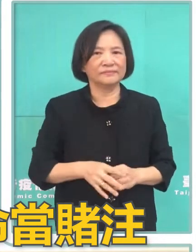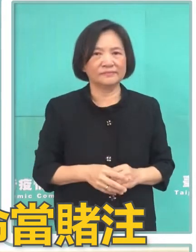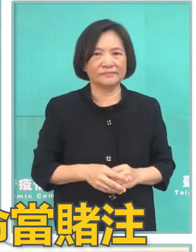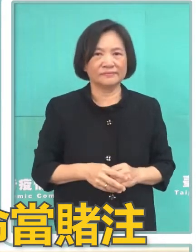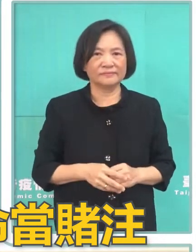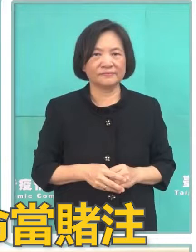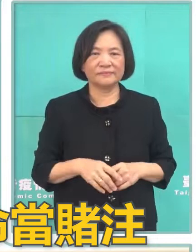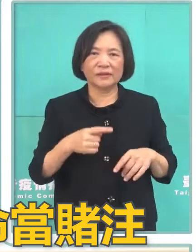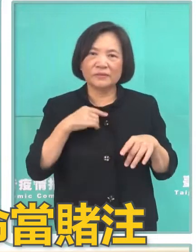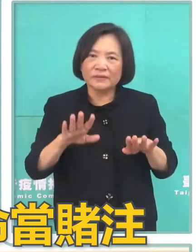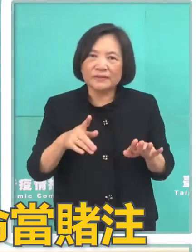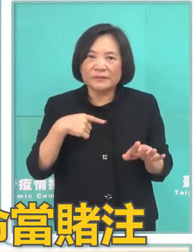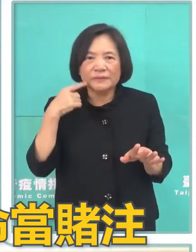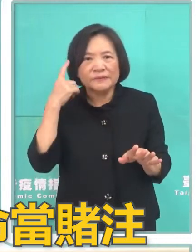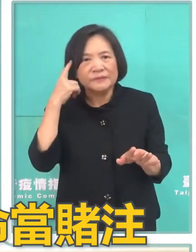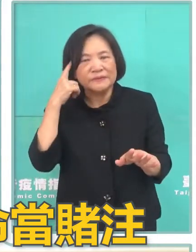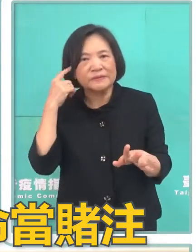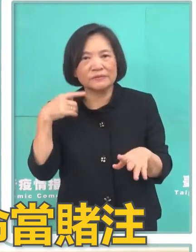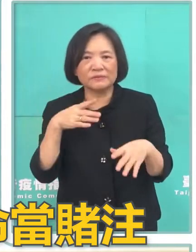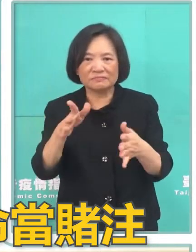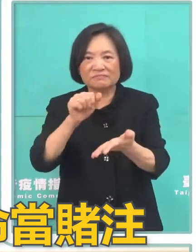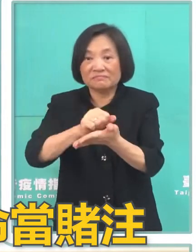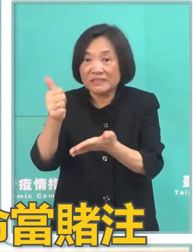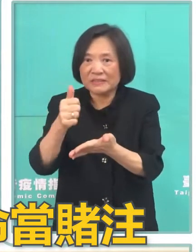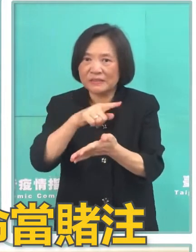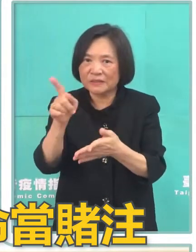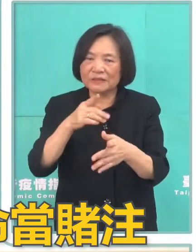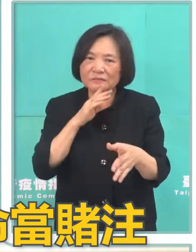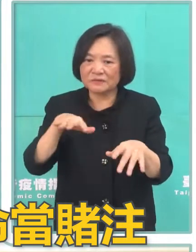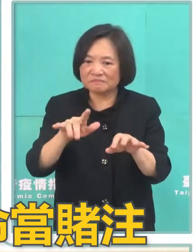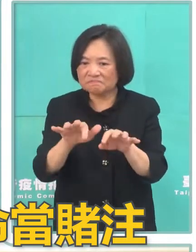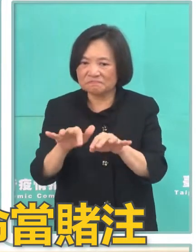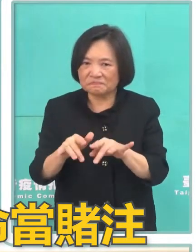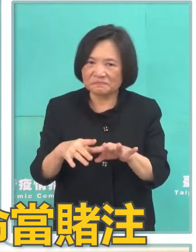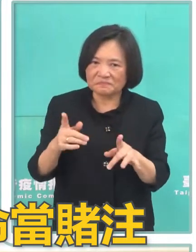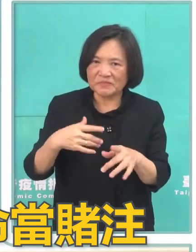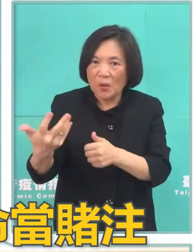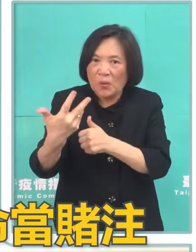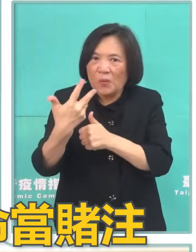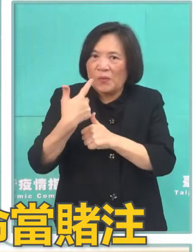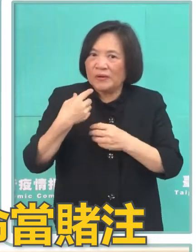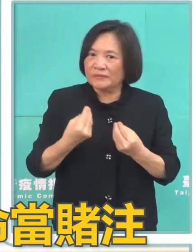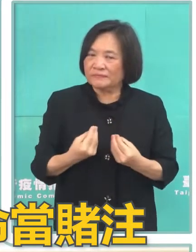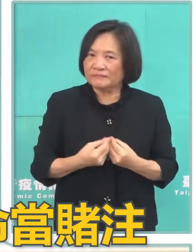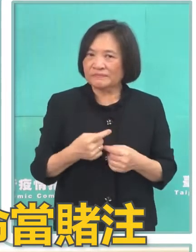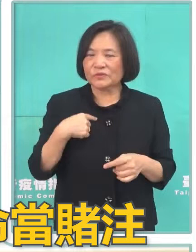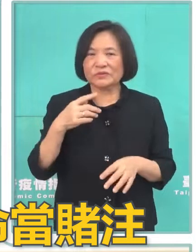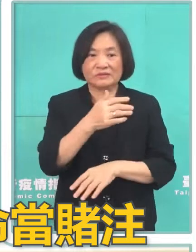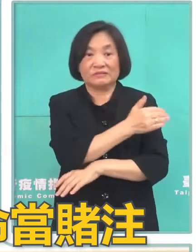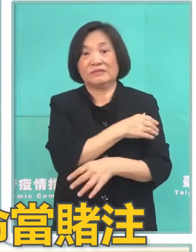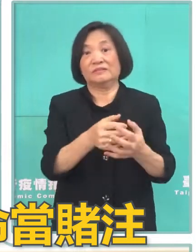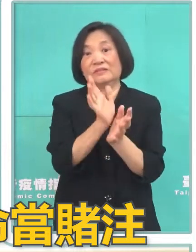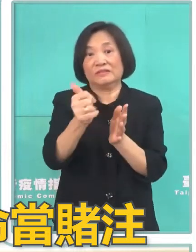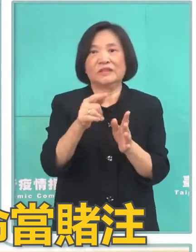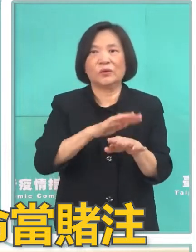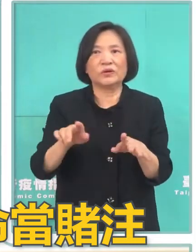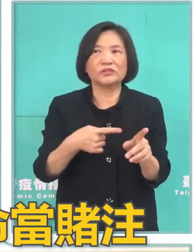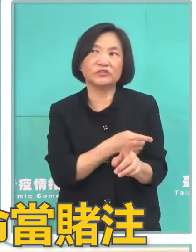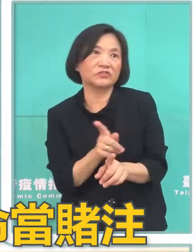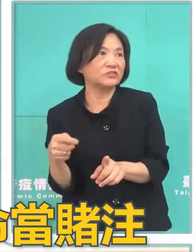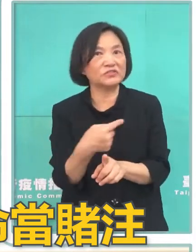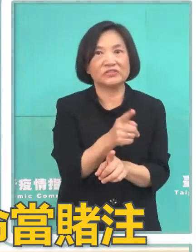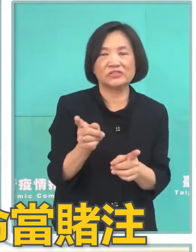我們凡是面對這種記者的提問你知道要嘛陳時中不是用閃躲的